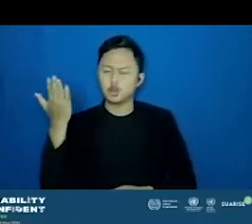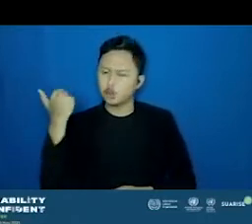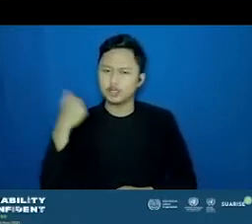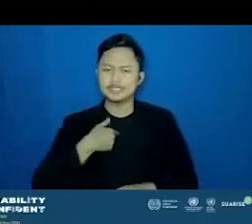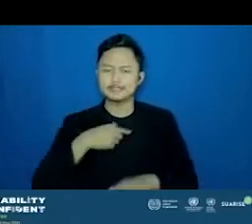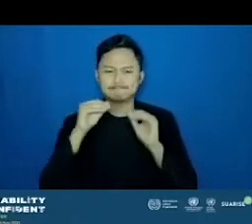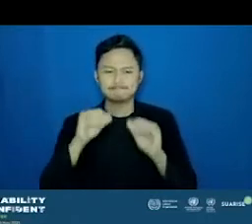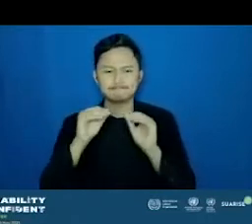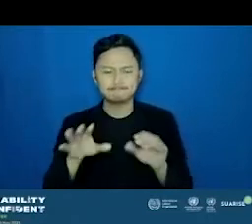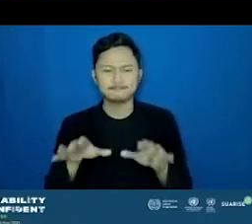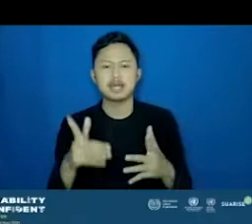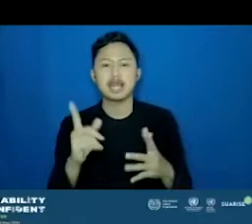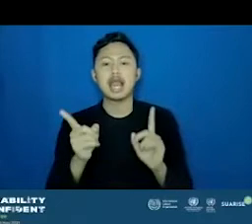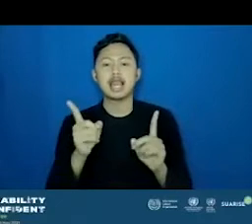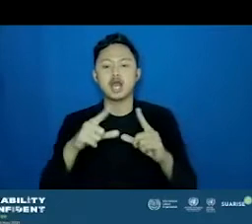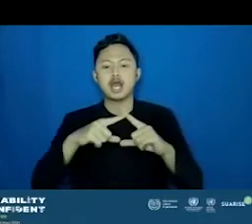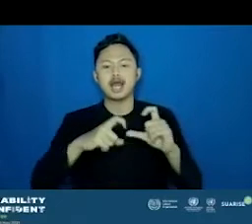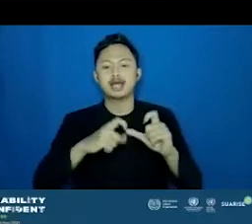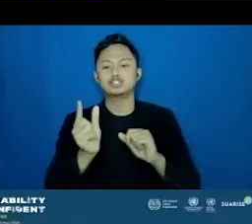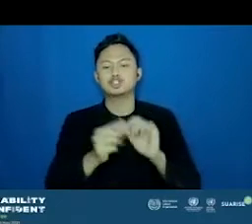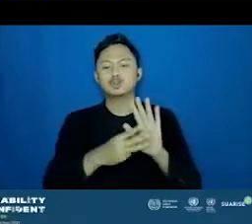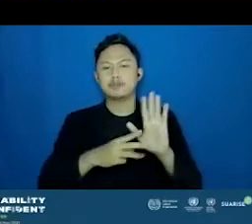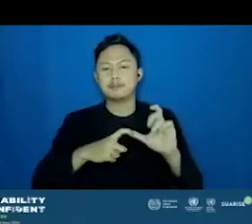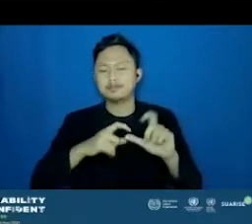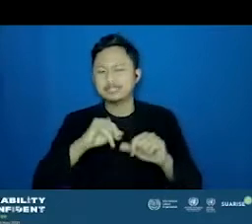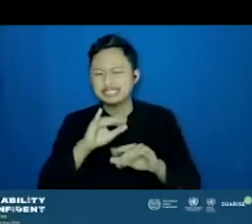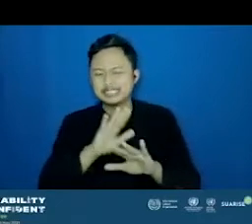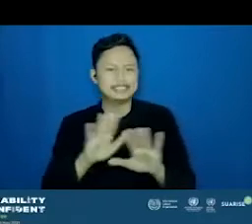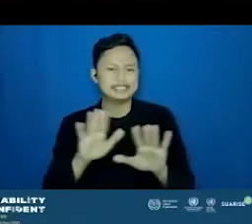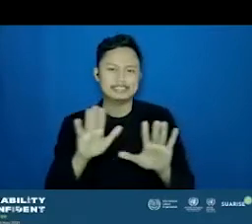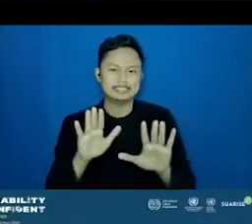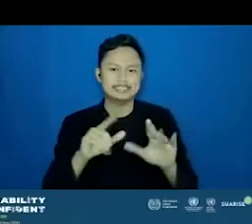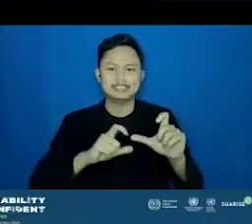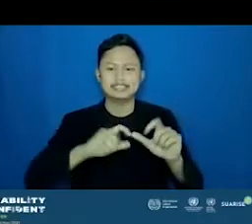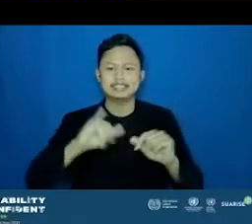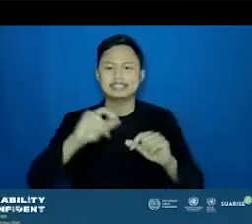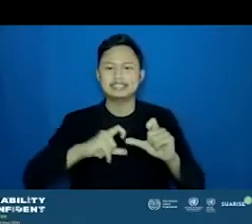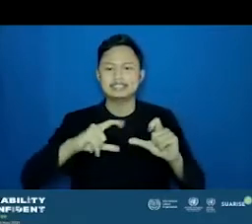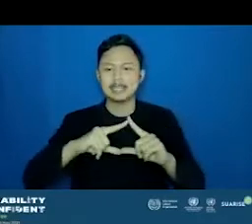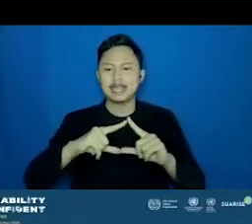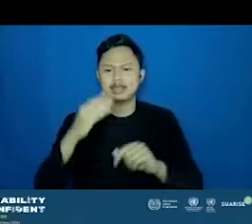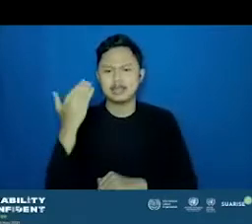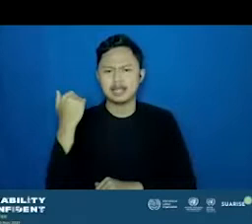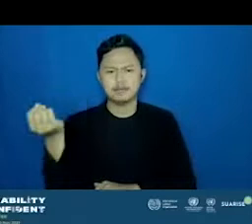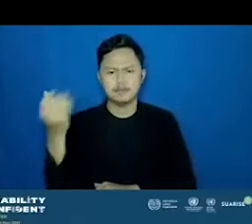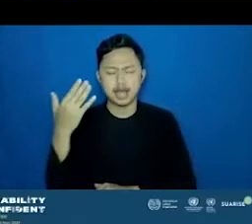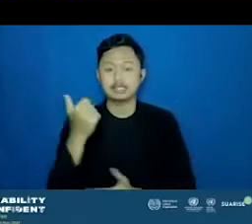saya bahwa untuk tidak berasumsi, tadi juga Mbak Siska juga bilang gitu, untuk kita tidak berasumsi. jadi kita